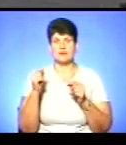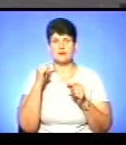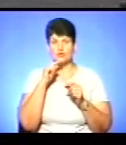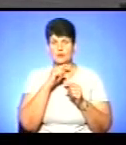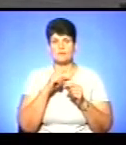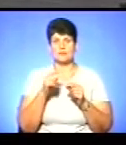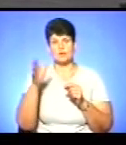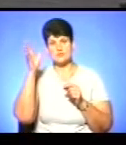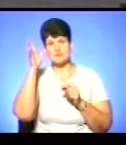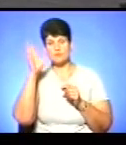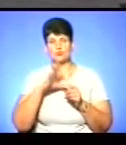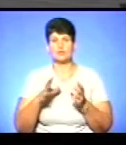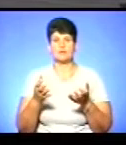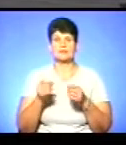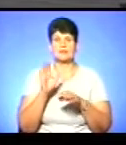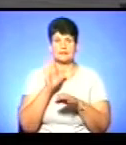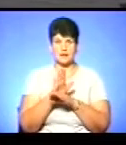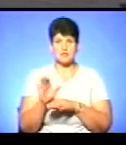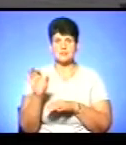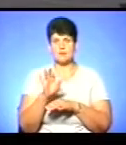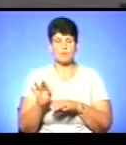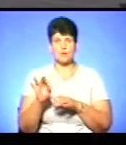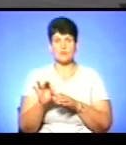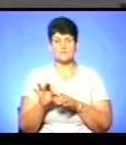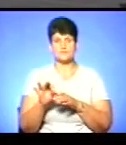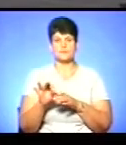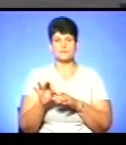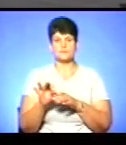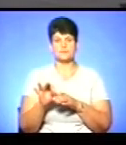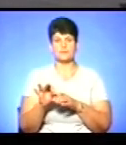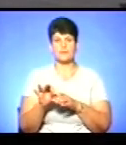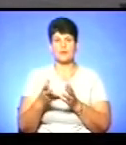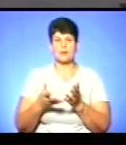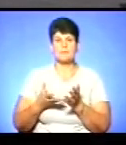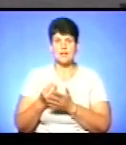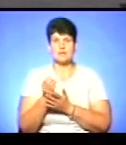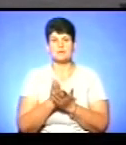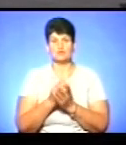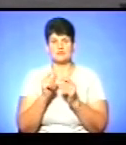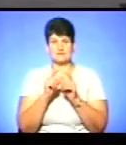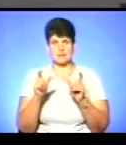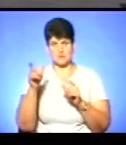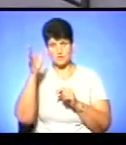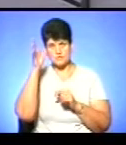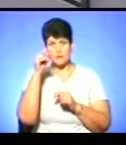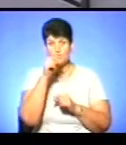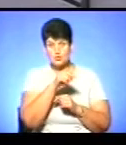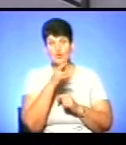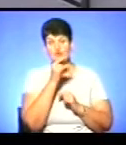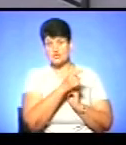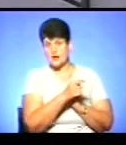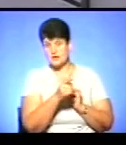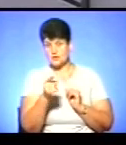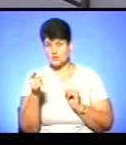міністерства освіти, було прийнято наказ про впровадження платних послуг в закладах освіти. І з того часу